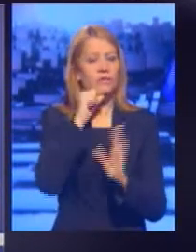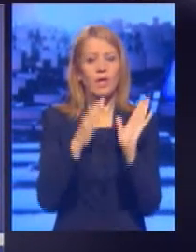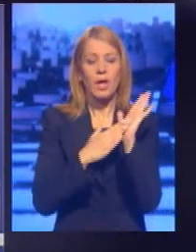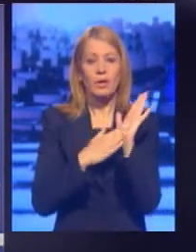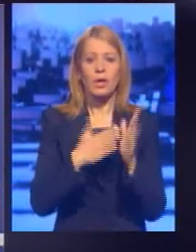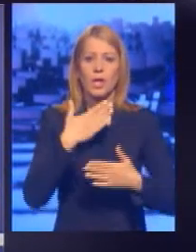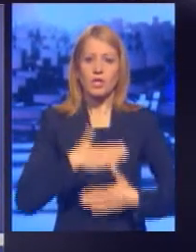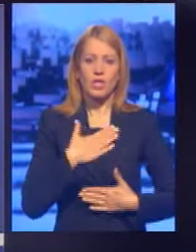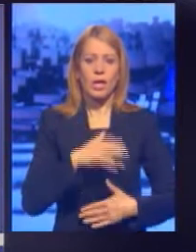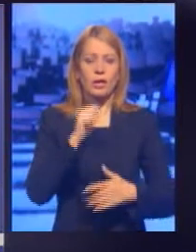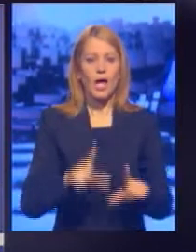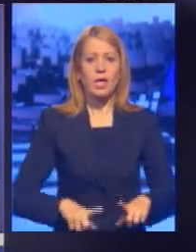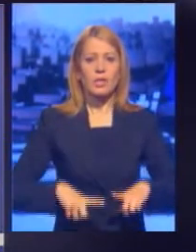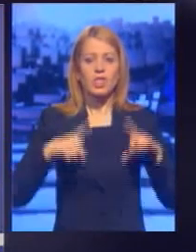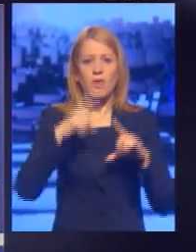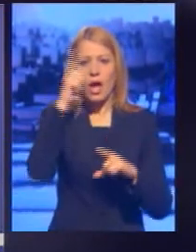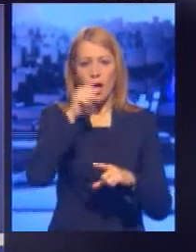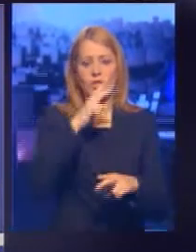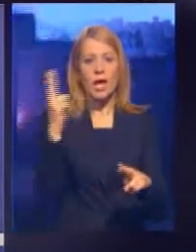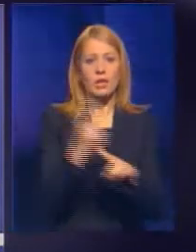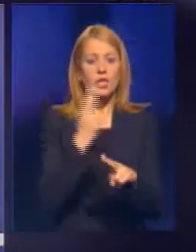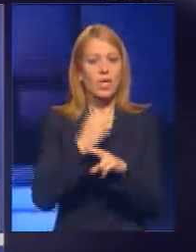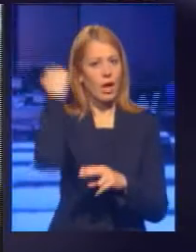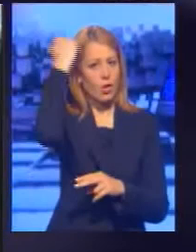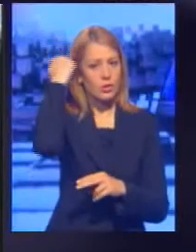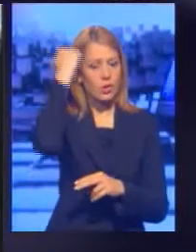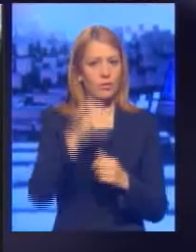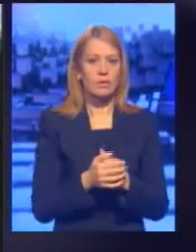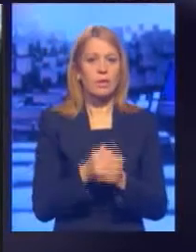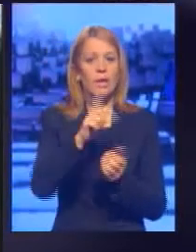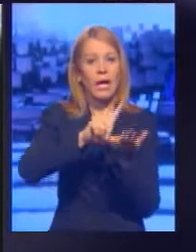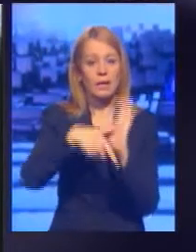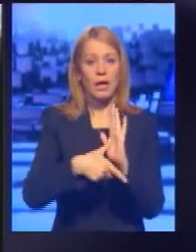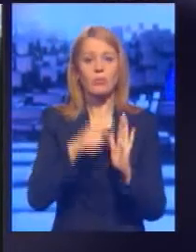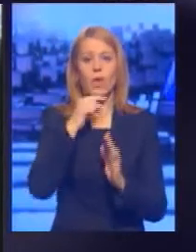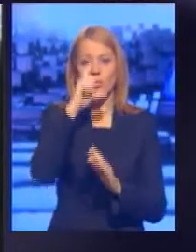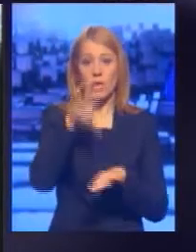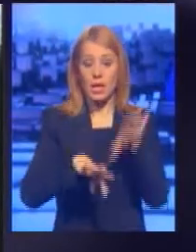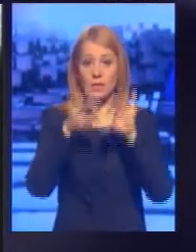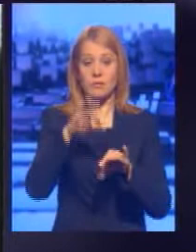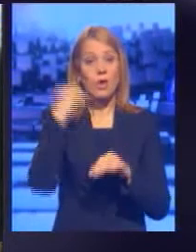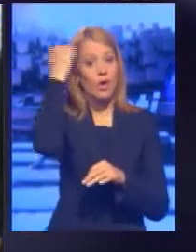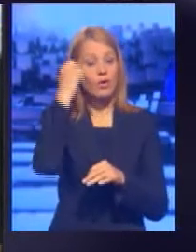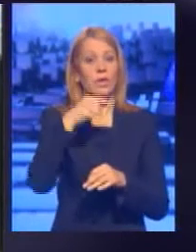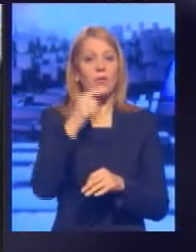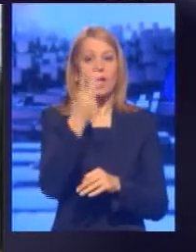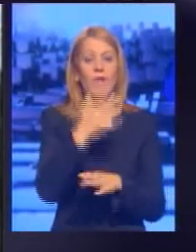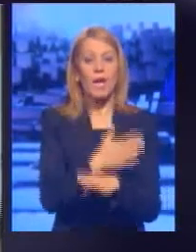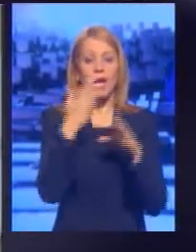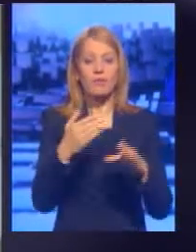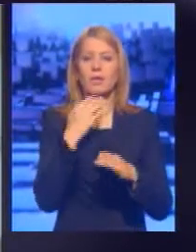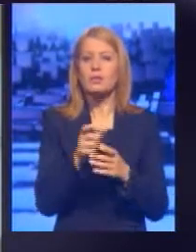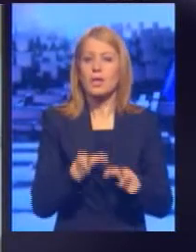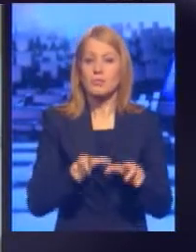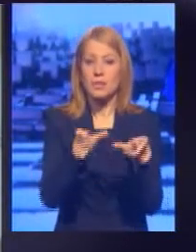sa željom da žive u lažnoj državi Kosovo. Na temu lokalnih izbora na Kosovu govorilo se i u dve najveće partije,